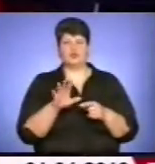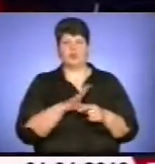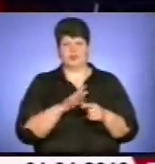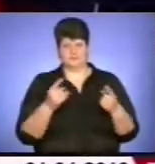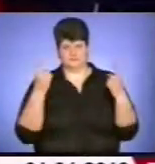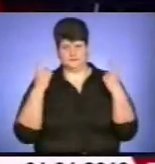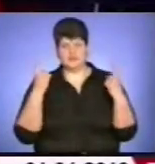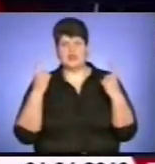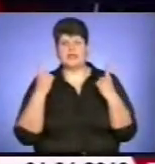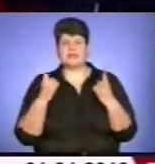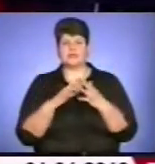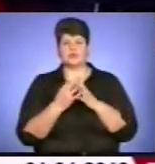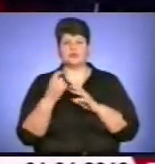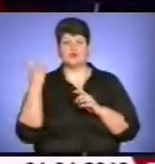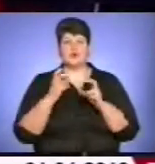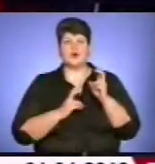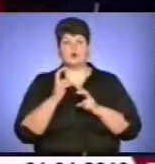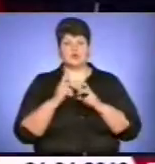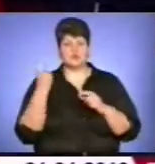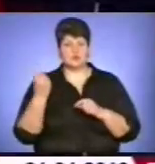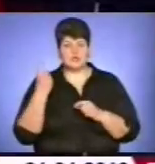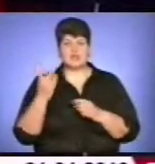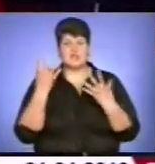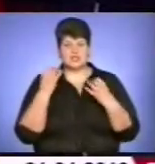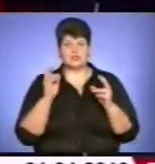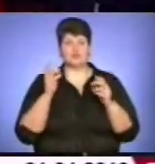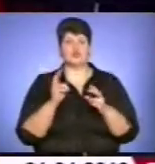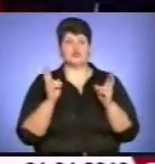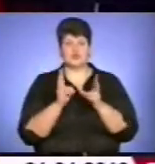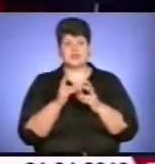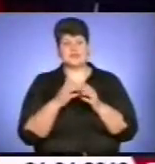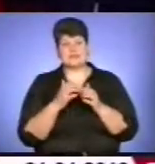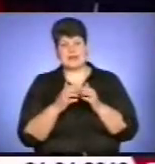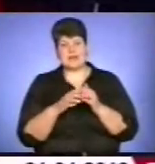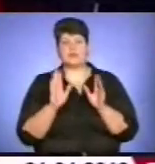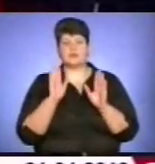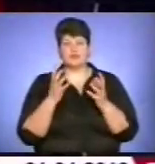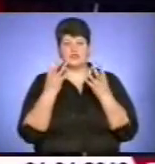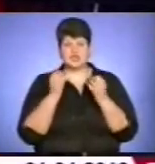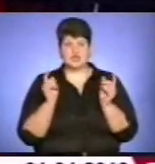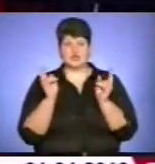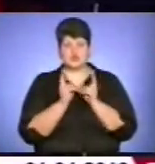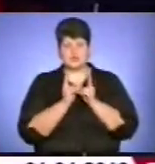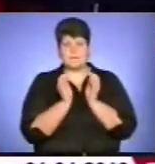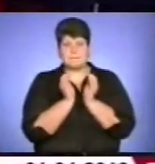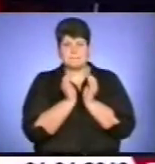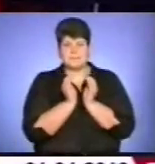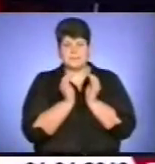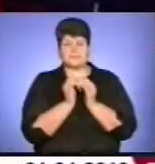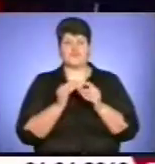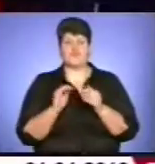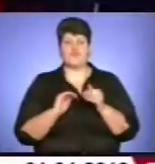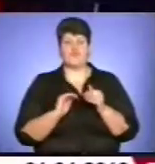аграрні господарства, попереду ще буде зустріч такими середніми, і буде ще зустріч з невеликими фермерськими